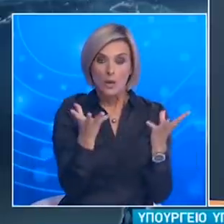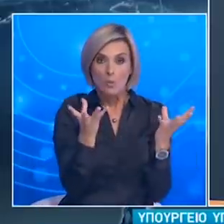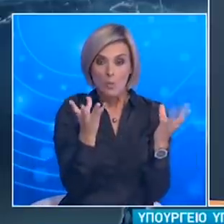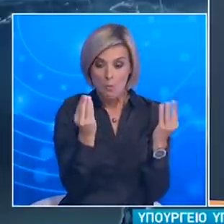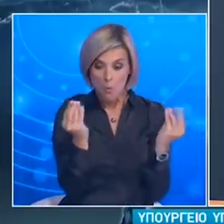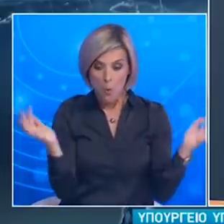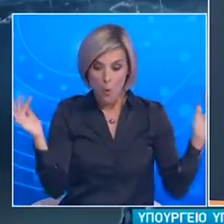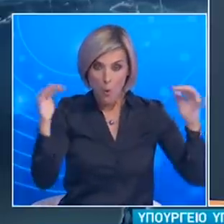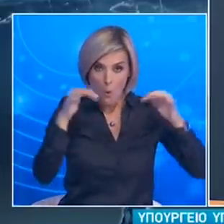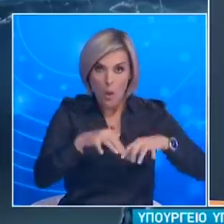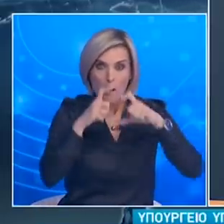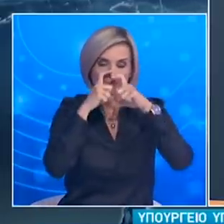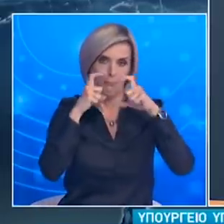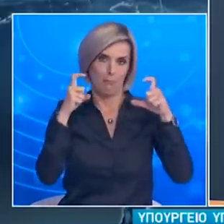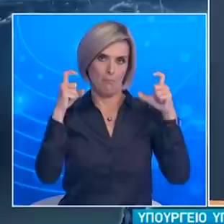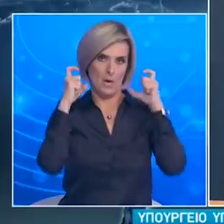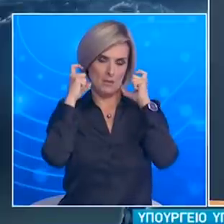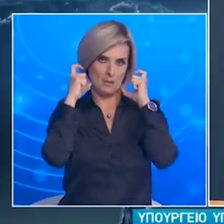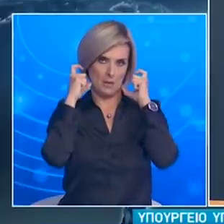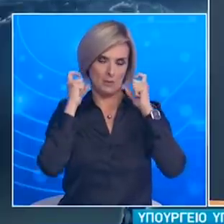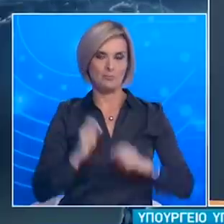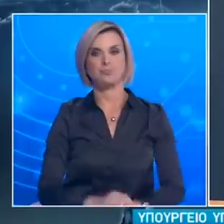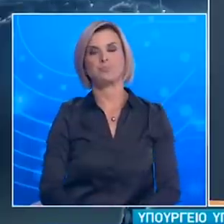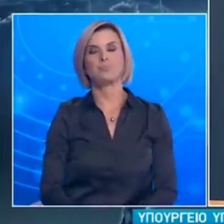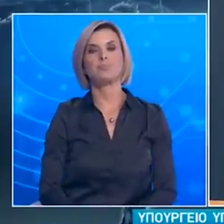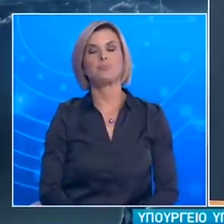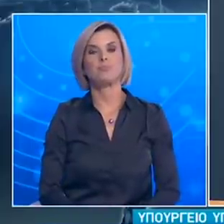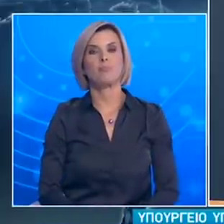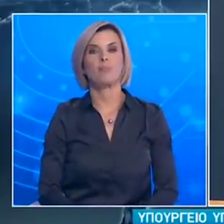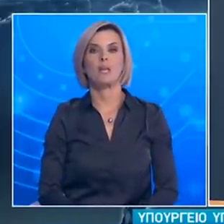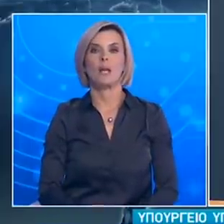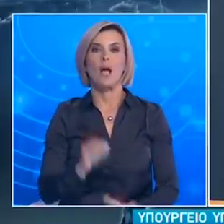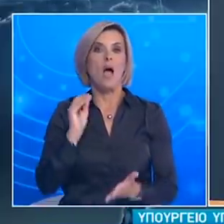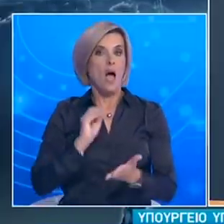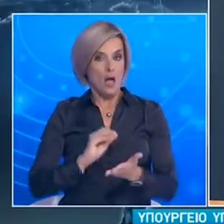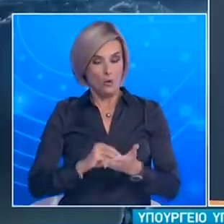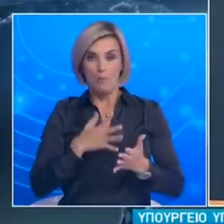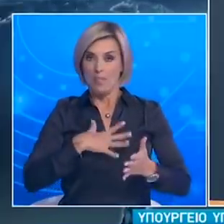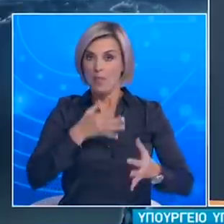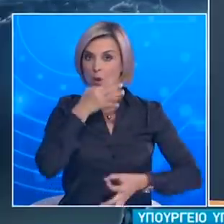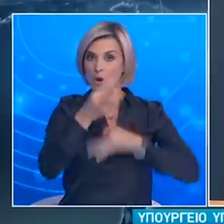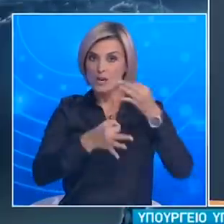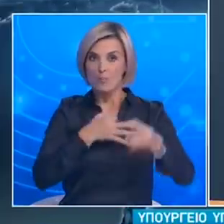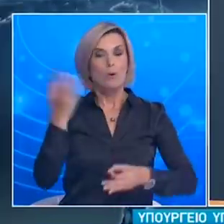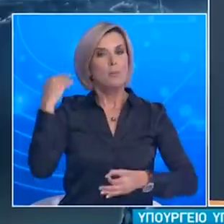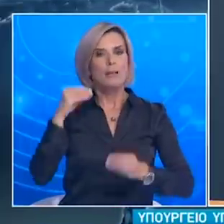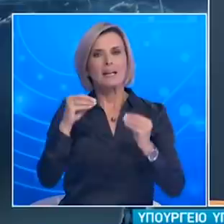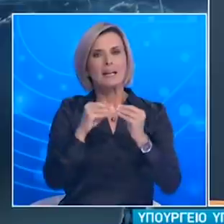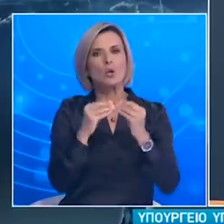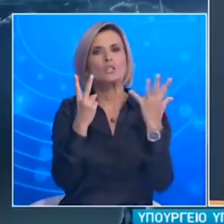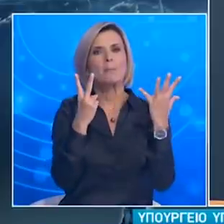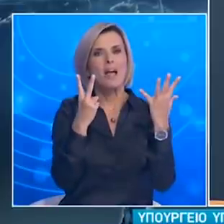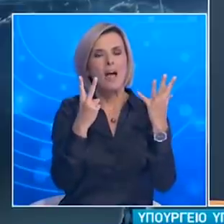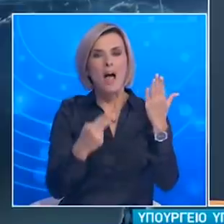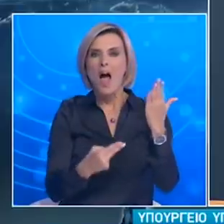Στα πρόσφατα βιβλιογραφικά δεδομένα τέλος θα ήθελα να επισημάνω το σχόλιο που δημοσιεύτηκε στις 27 Αυγούστου στο Λάνσετ με